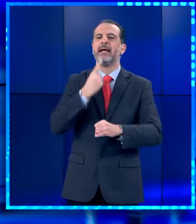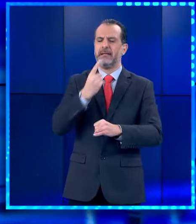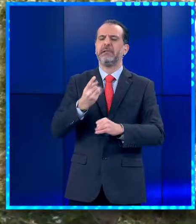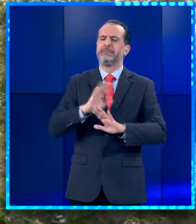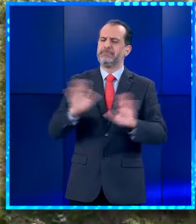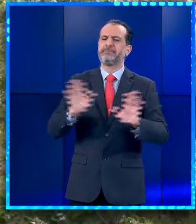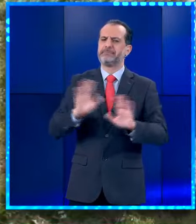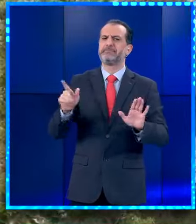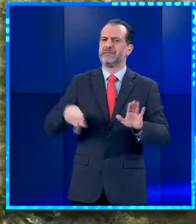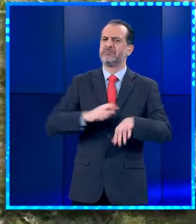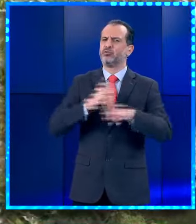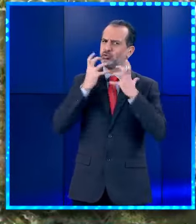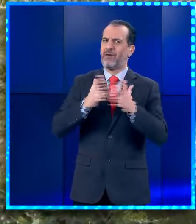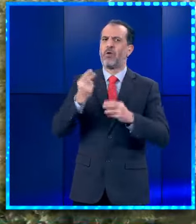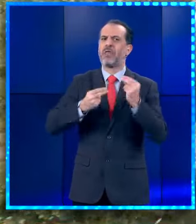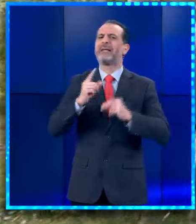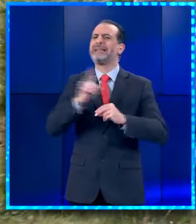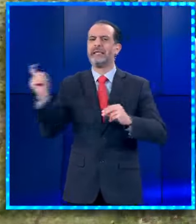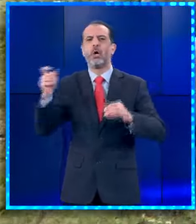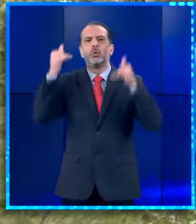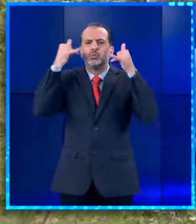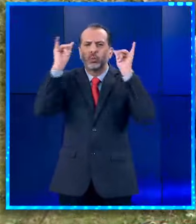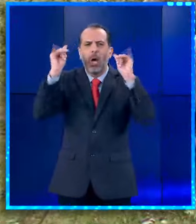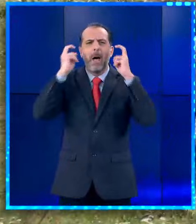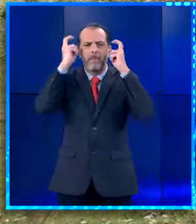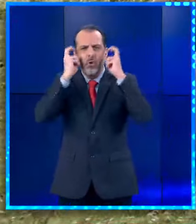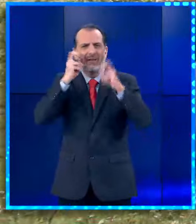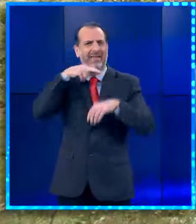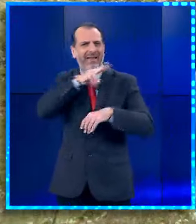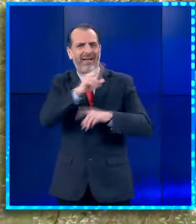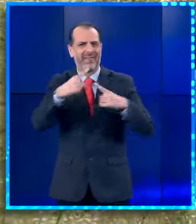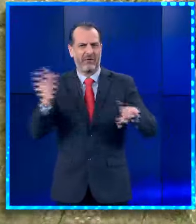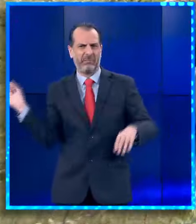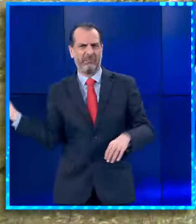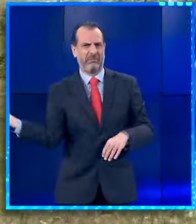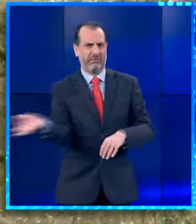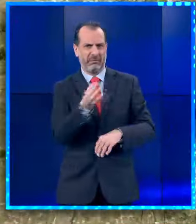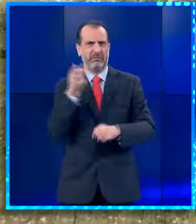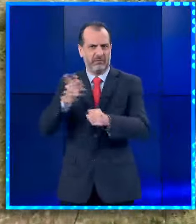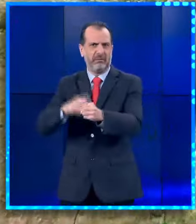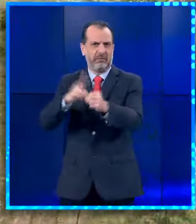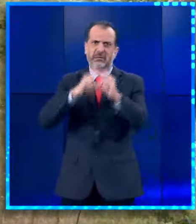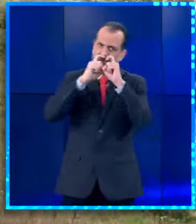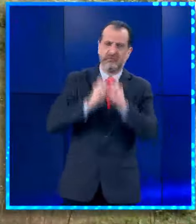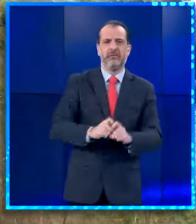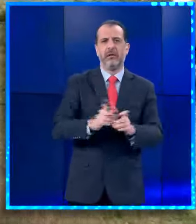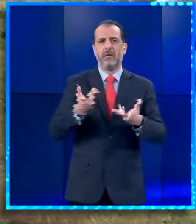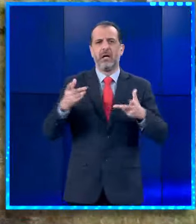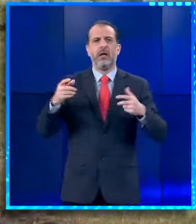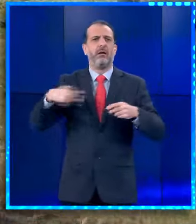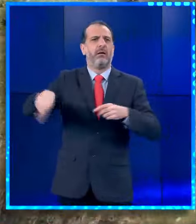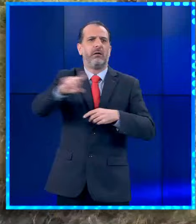κυβέρνηση. Οι κτηνοτρόφοι βρίσκονται σε αδιέξοδο, αδυνατούν να συντηρήσουν τα κοπάδια τους και όχι μόνο από αυτό. Πλέον